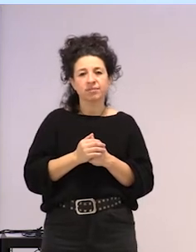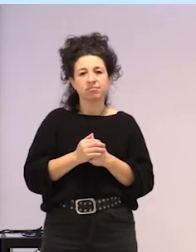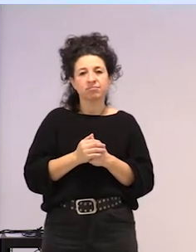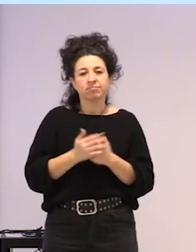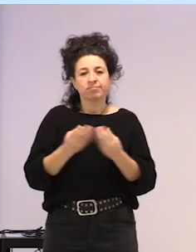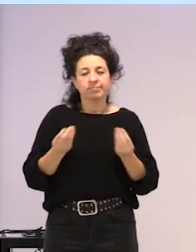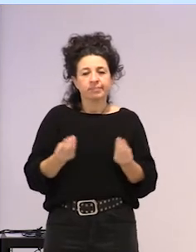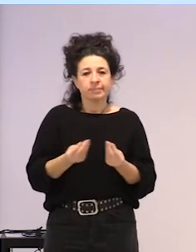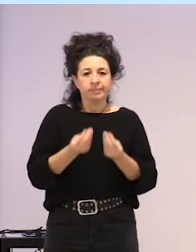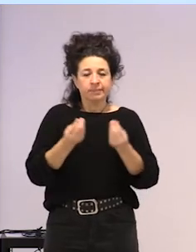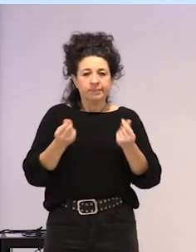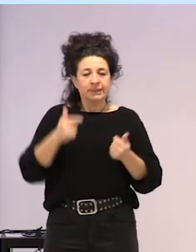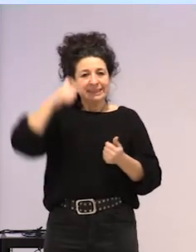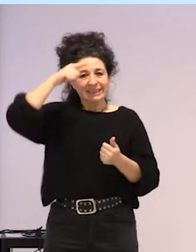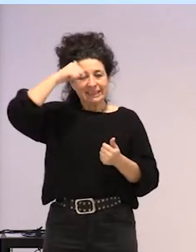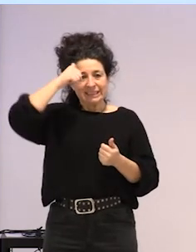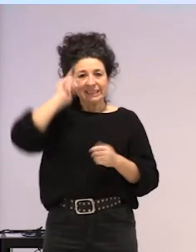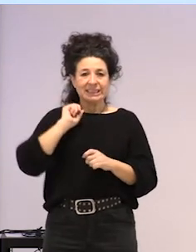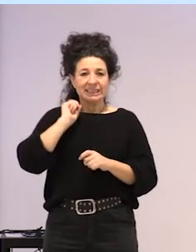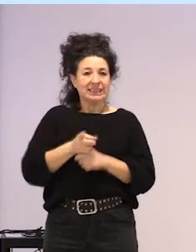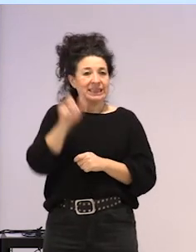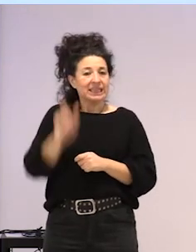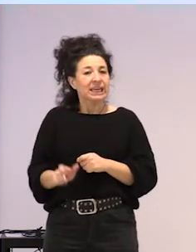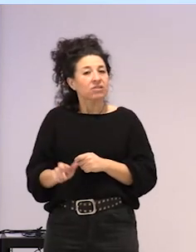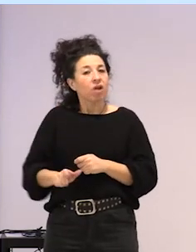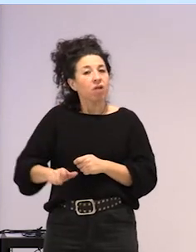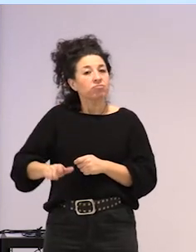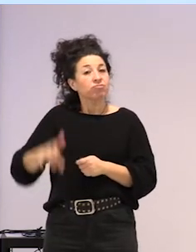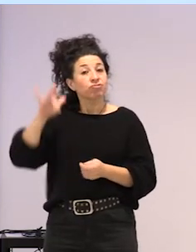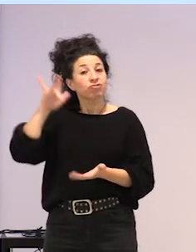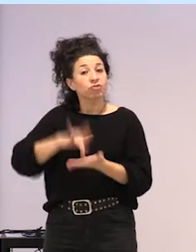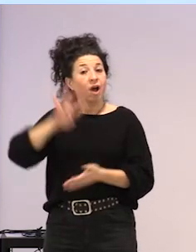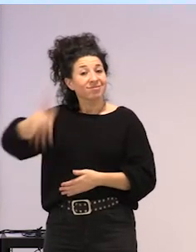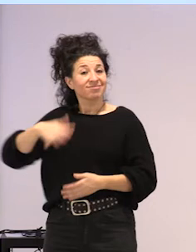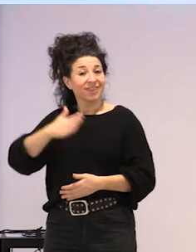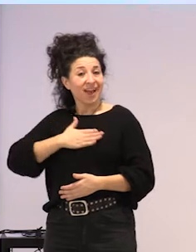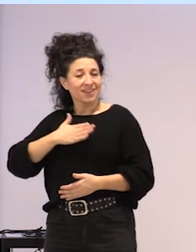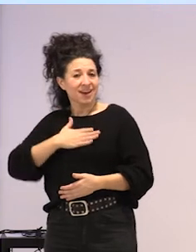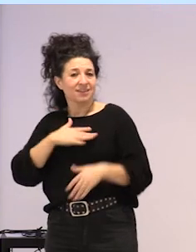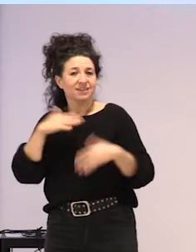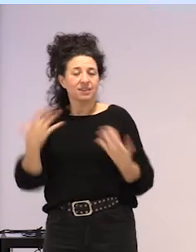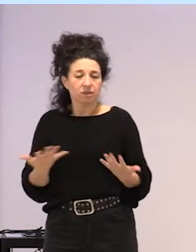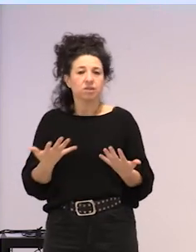tesiko zuzendaria katalana zen, eta, bueno,